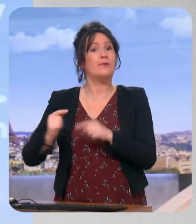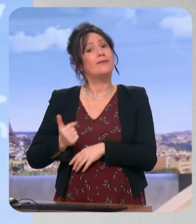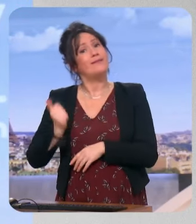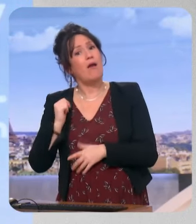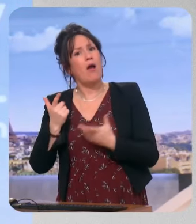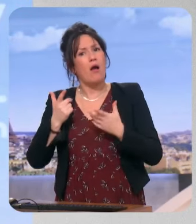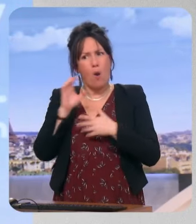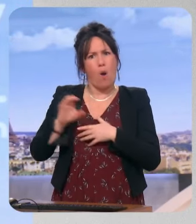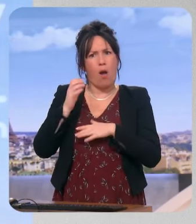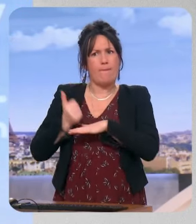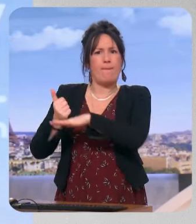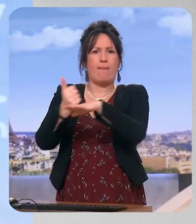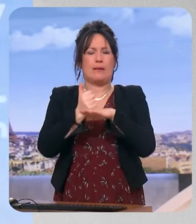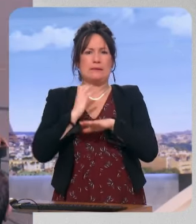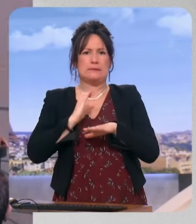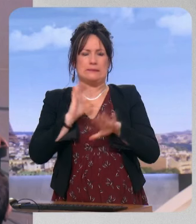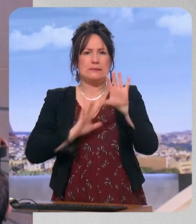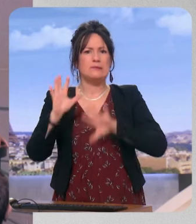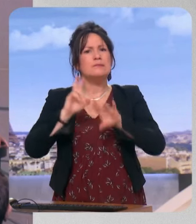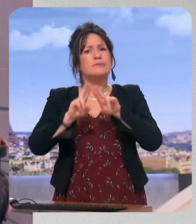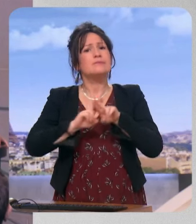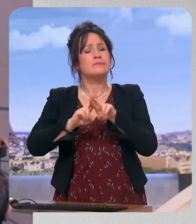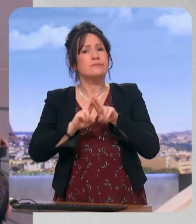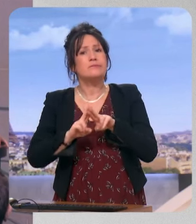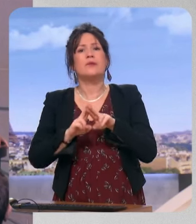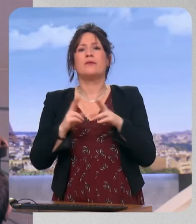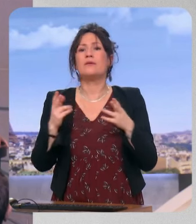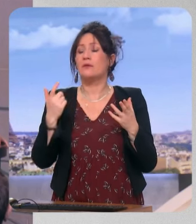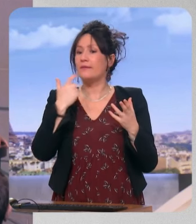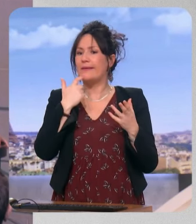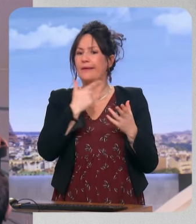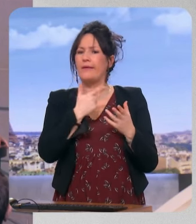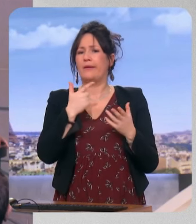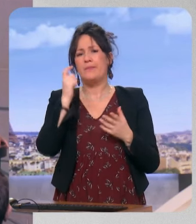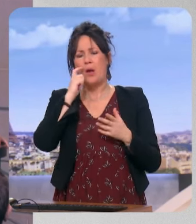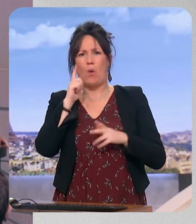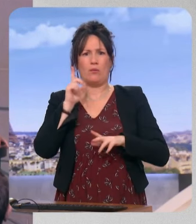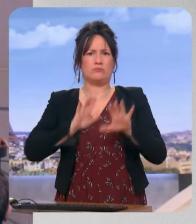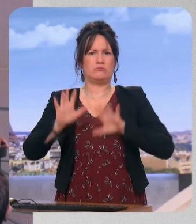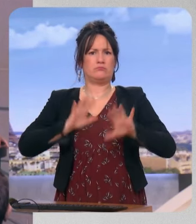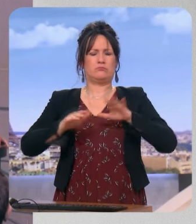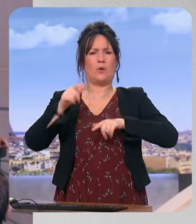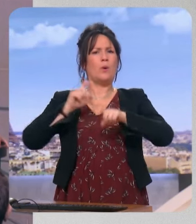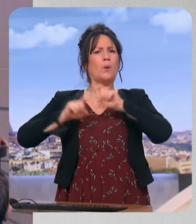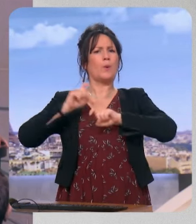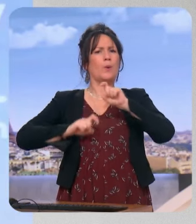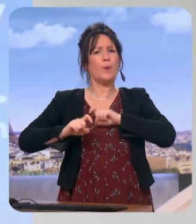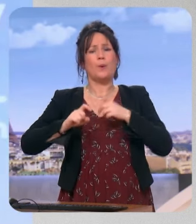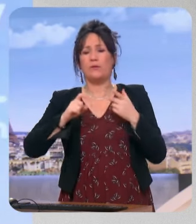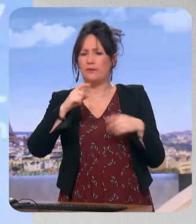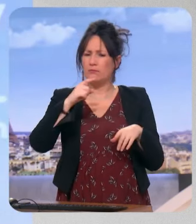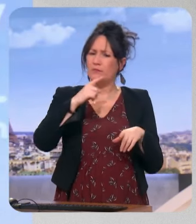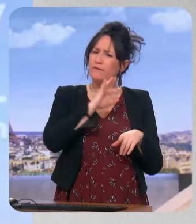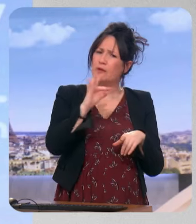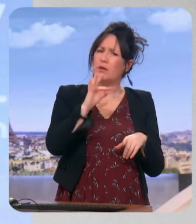ont essayé de les masquer. Emmanuel Macron n'a plus parlé de troupes au sol, les Allemands n'ont plus parlé des missiles torus qu'ils ne veulent pas envoyer, la Pologne